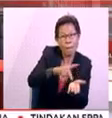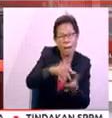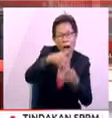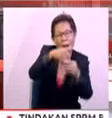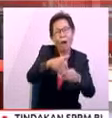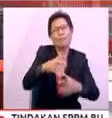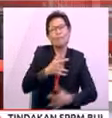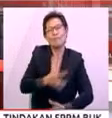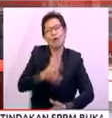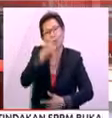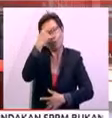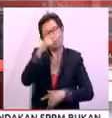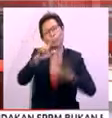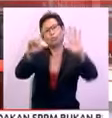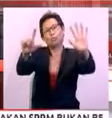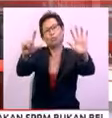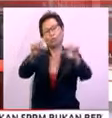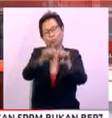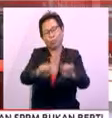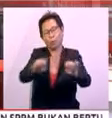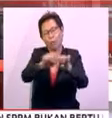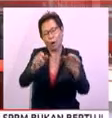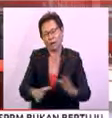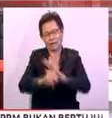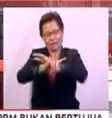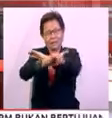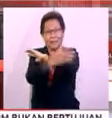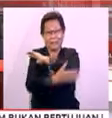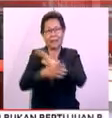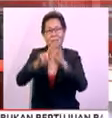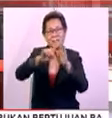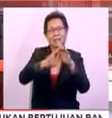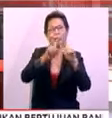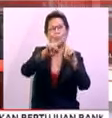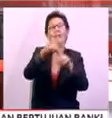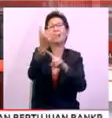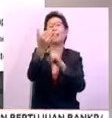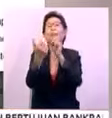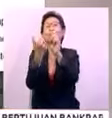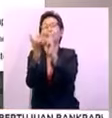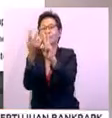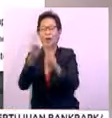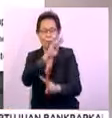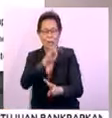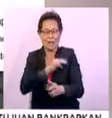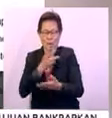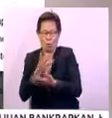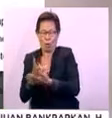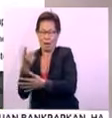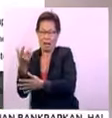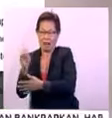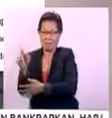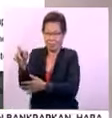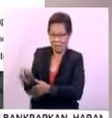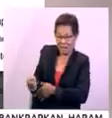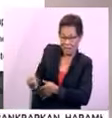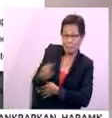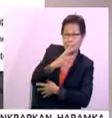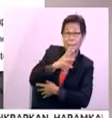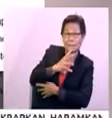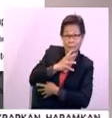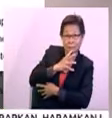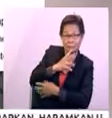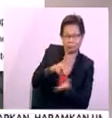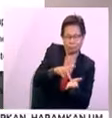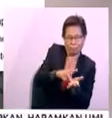untuk tujuh sastrawan negara mulai Jun 2019. Menteri Keuangan Lim Guan Eng dalam satu kenyataan berkata,